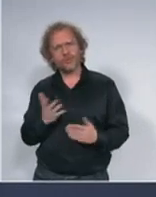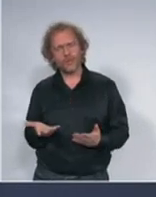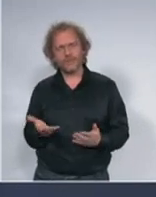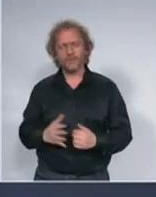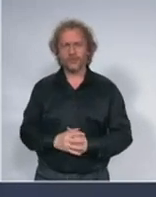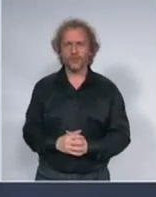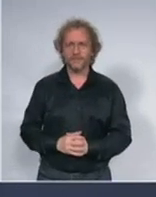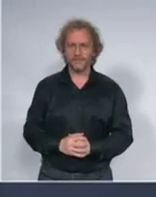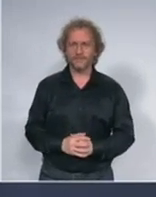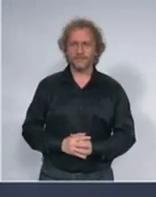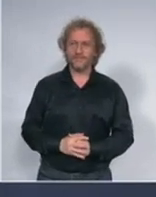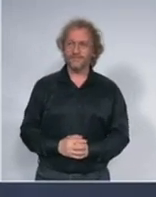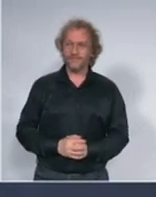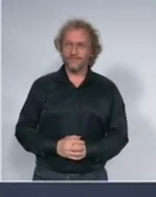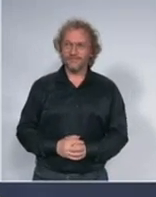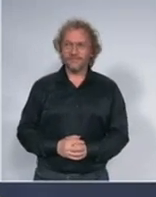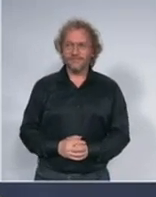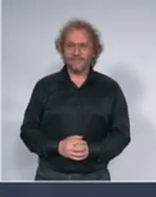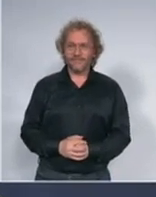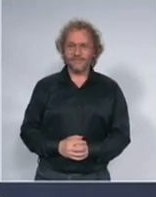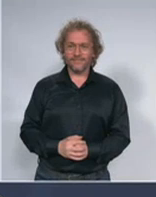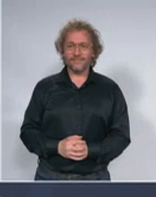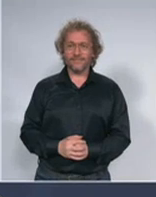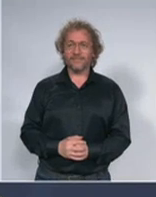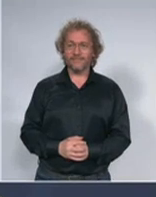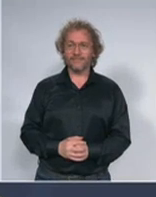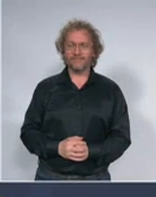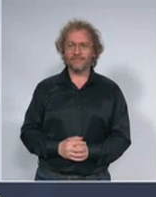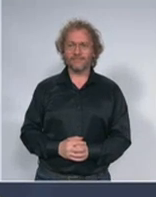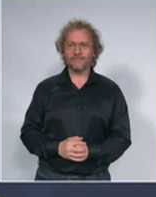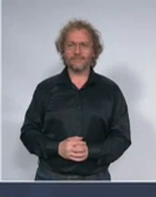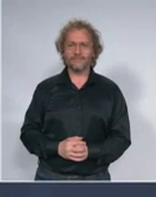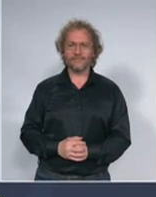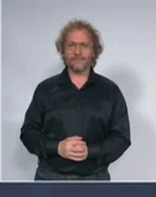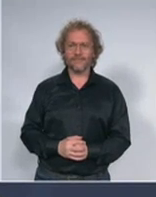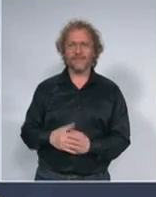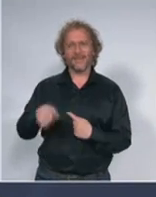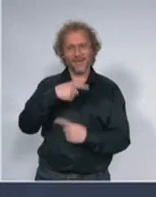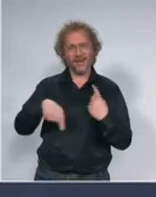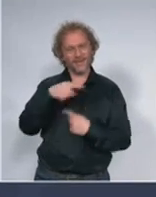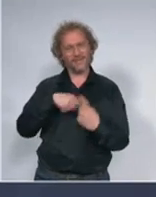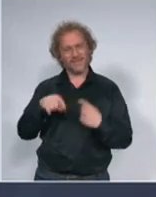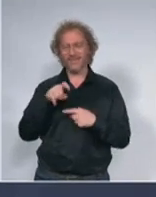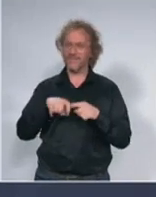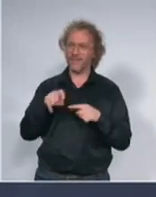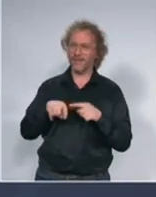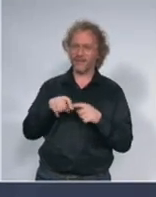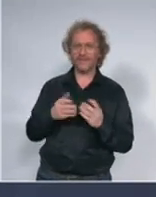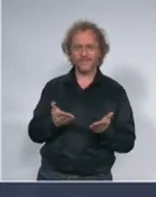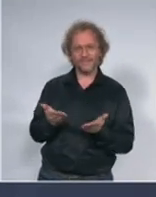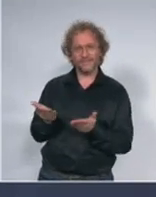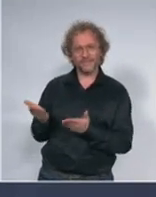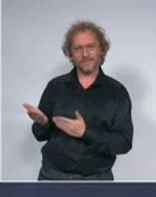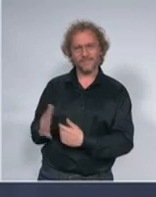ja ću oko ovih oko ovih stvari što se tiče pacijenata koji